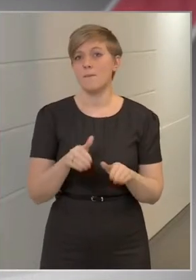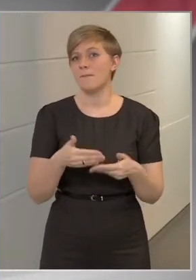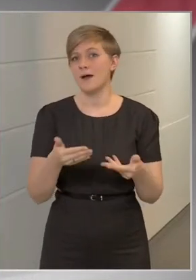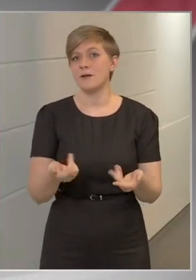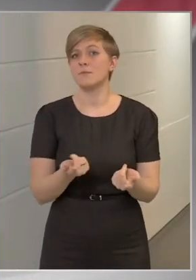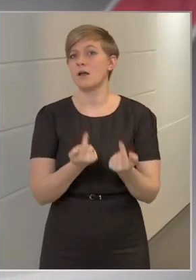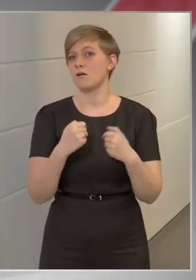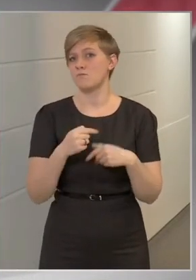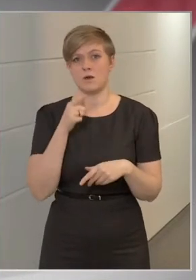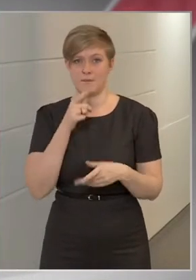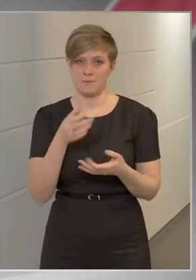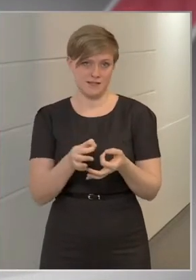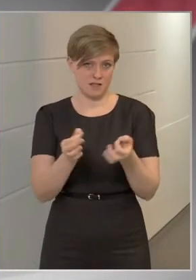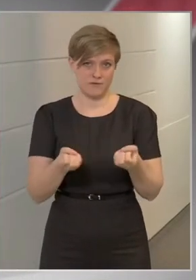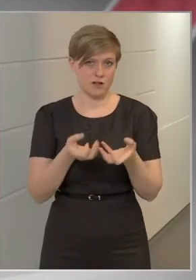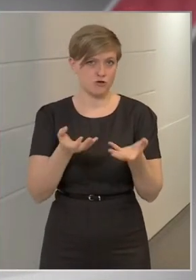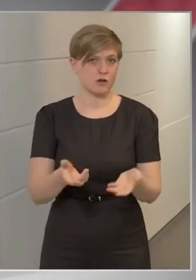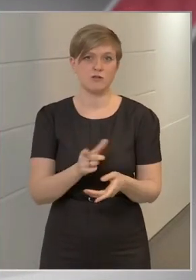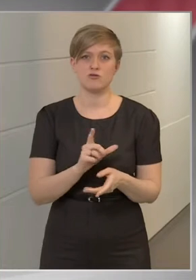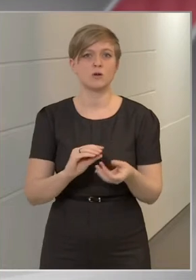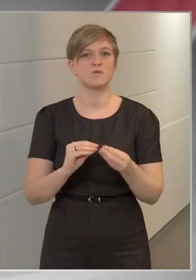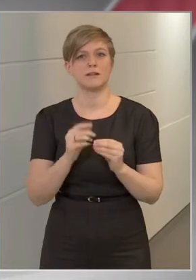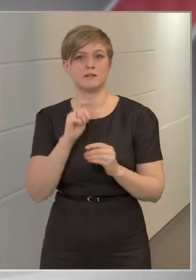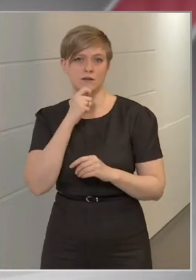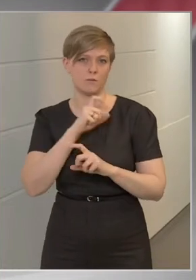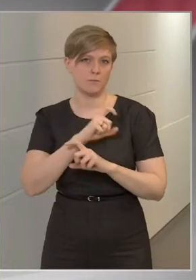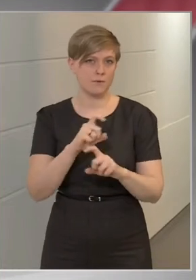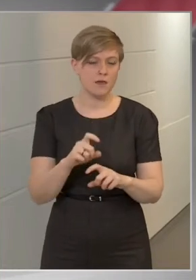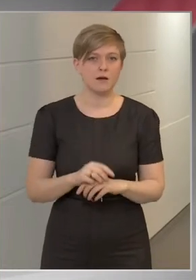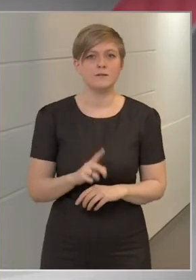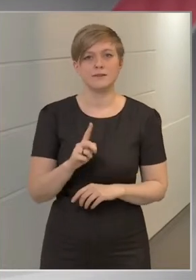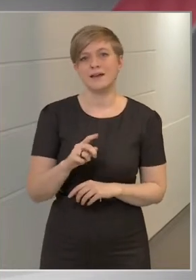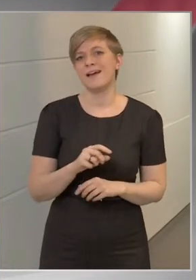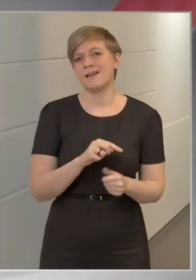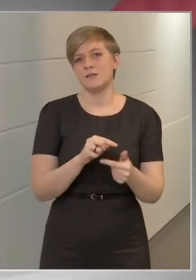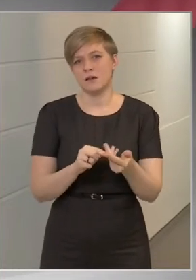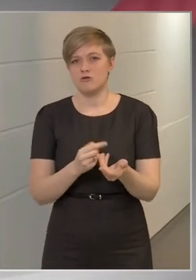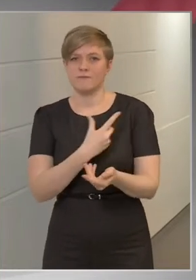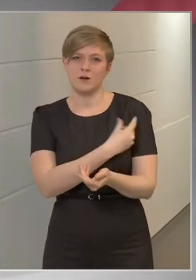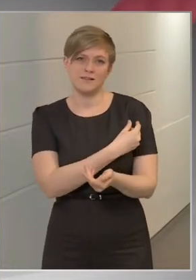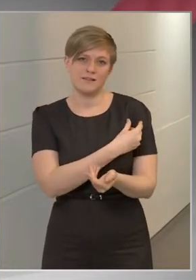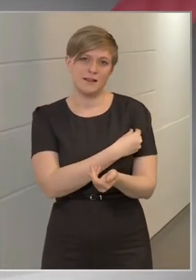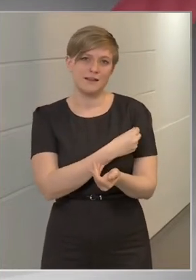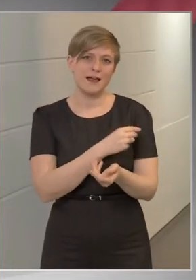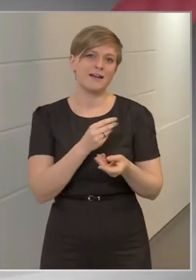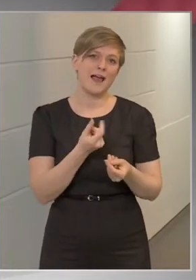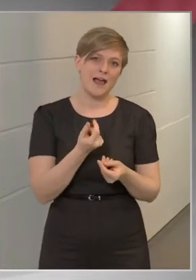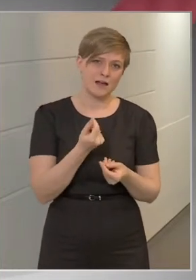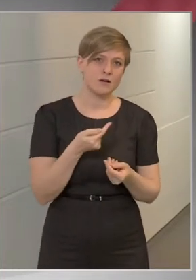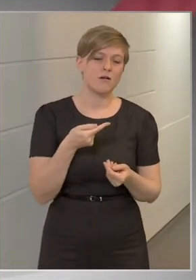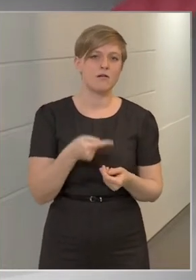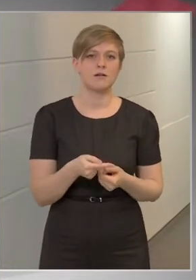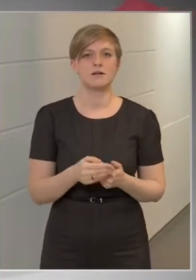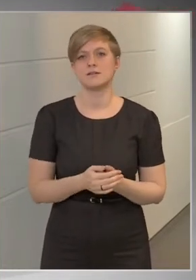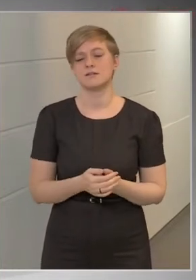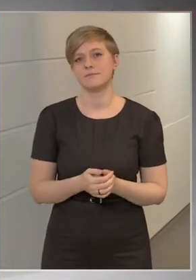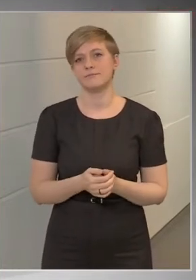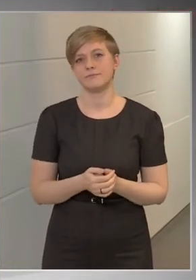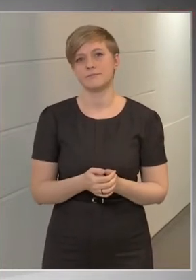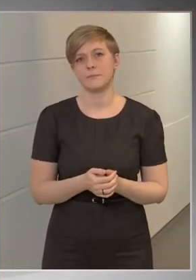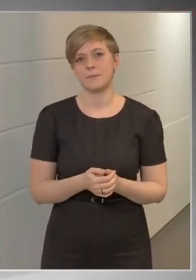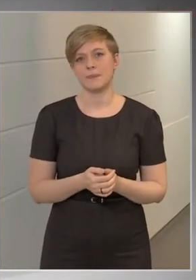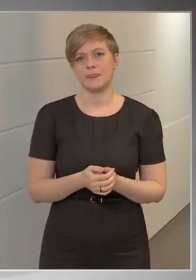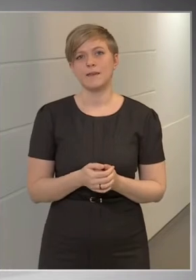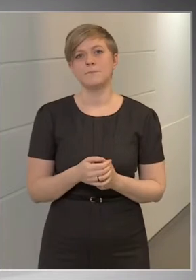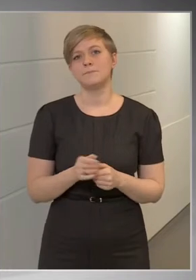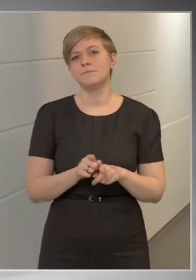bármit ebből nem hozunk nyilvánosságra, az csak üzletioknak köszönhető, de az egyes vakcinák ára az nem, tehát